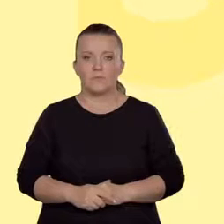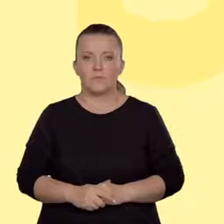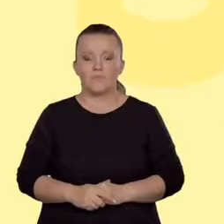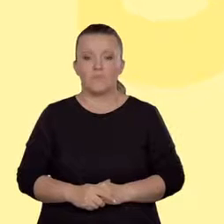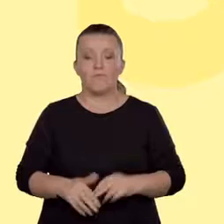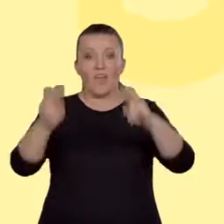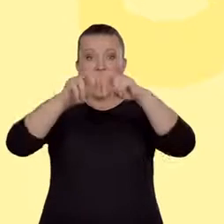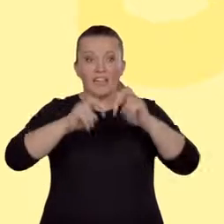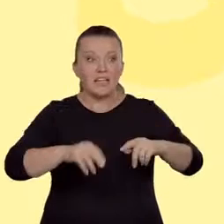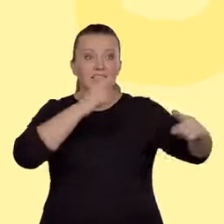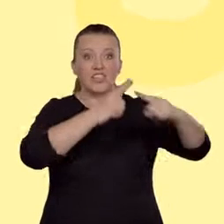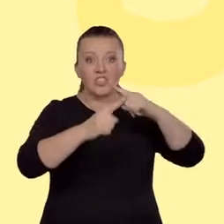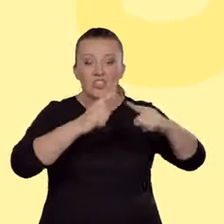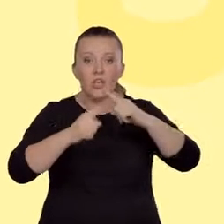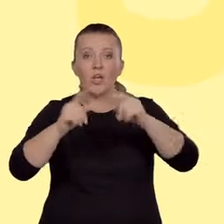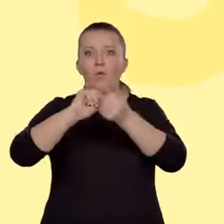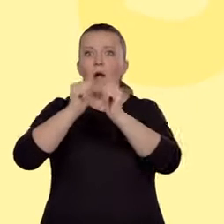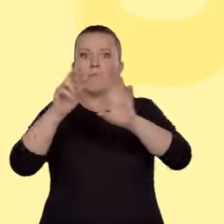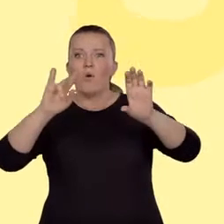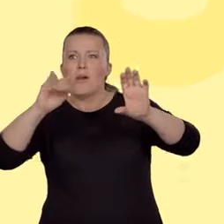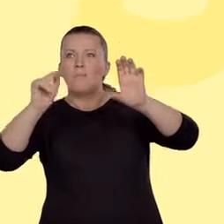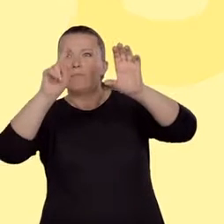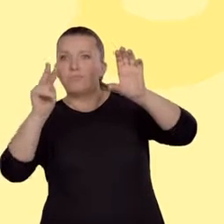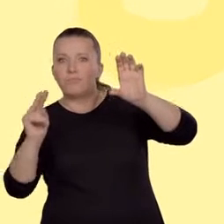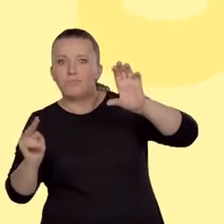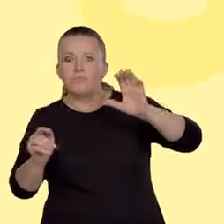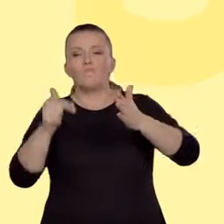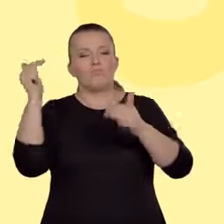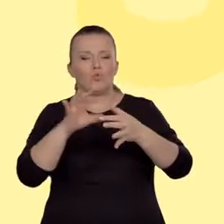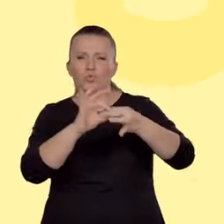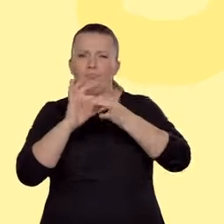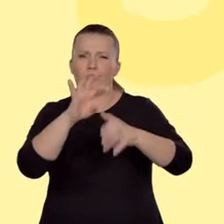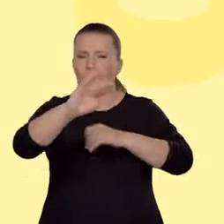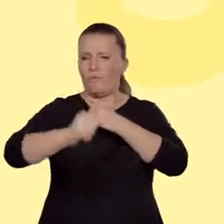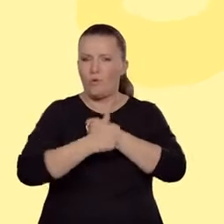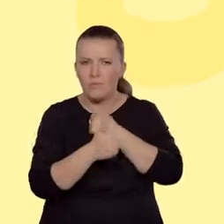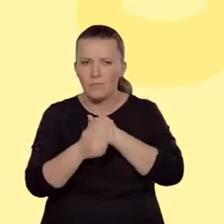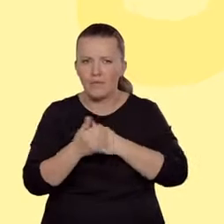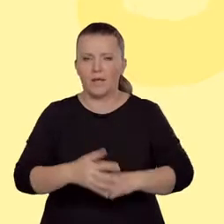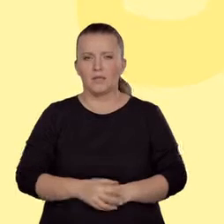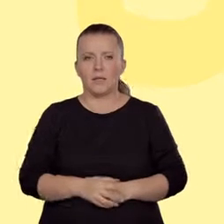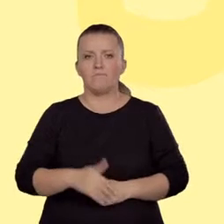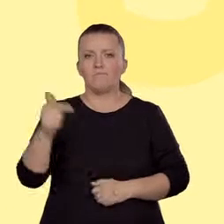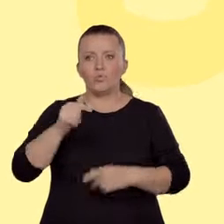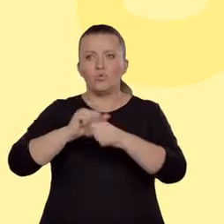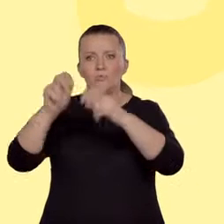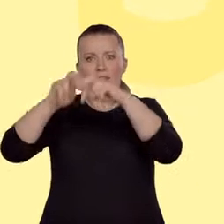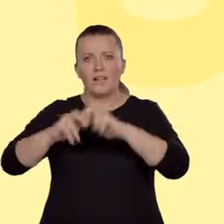Analiza stylu i organizacji brzmieniowej wypowiedzi powinna być powiązana z interpretacją, czyli musi być sfunkcjonalizowana.